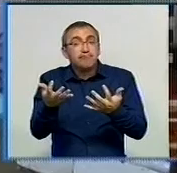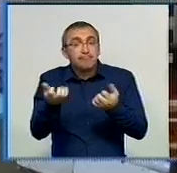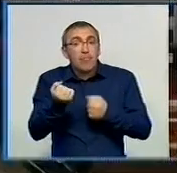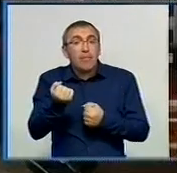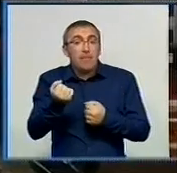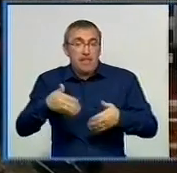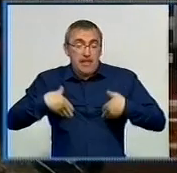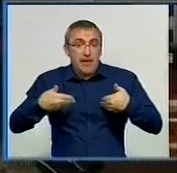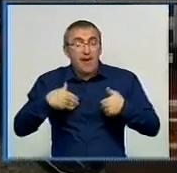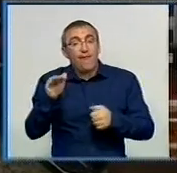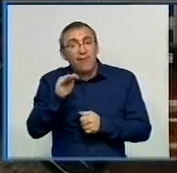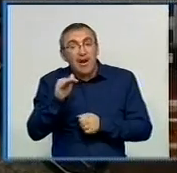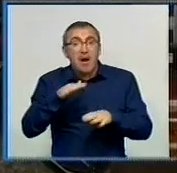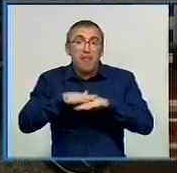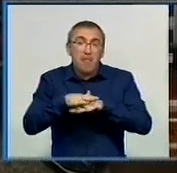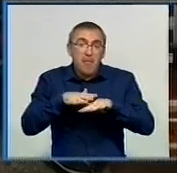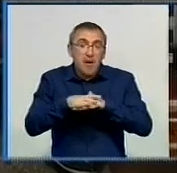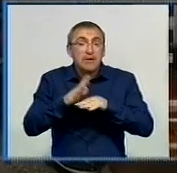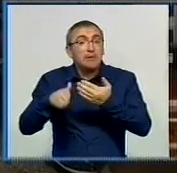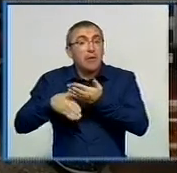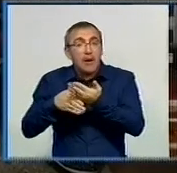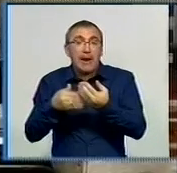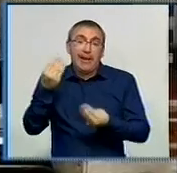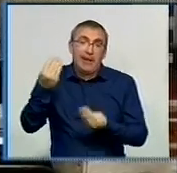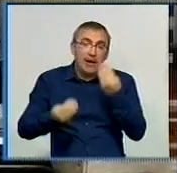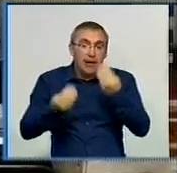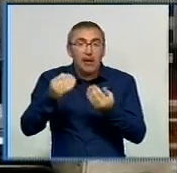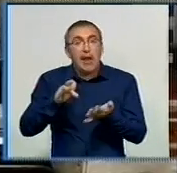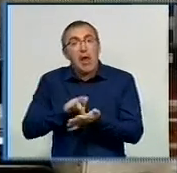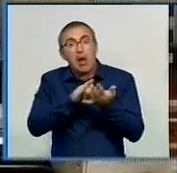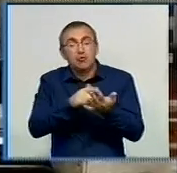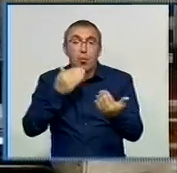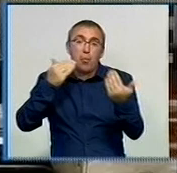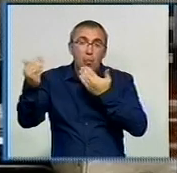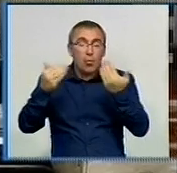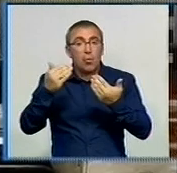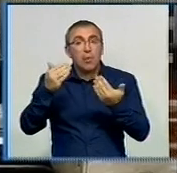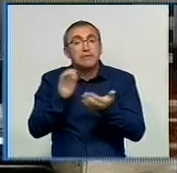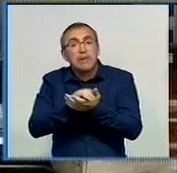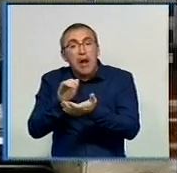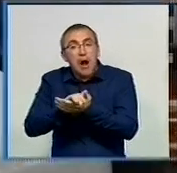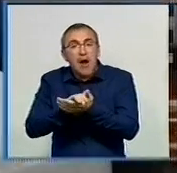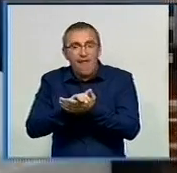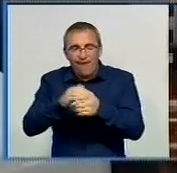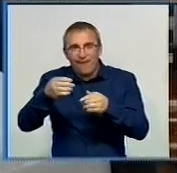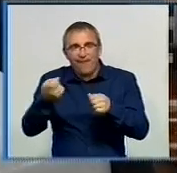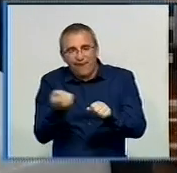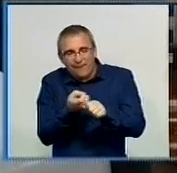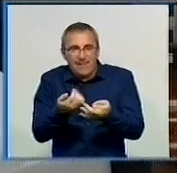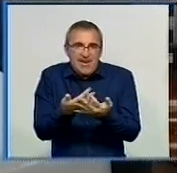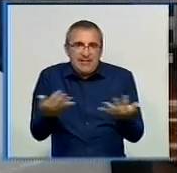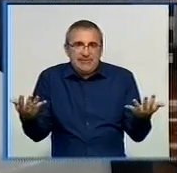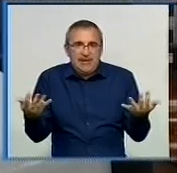Хист до фізики та математики виявляють за допомогою ігор. Проводять екскурсії музеями, знайомлять із роботи верстатів. Показати